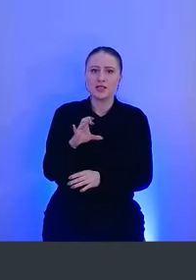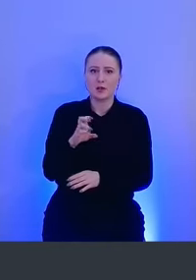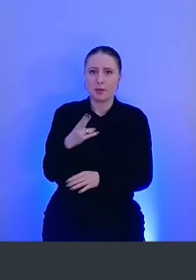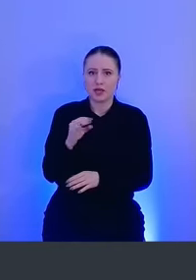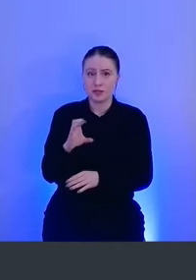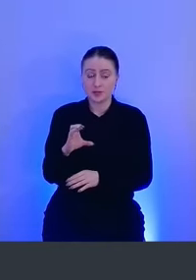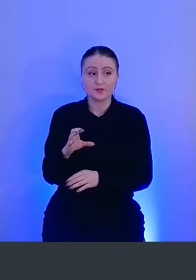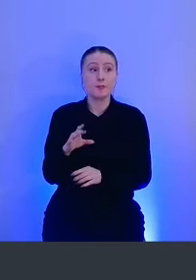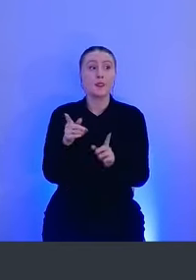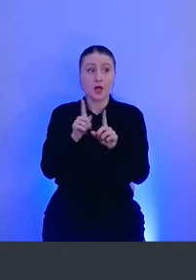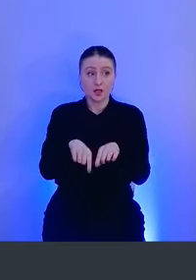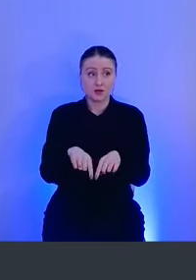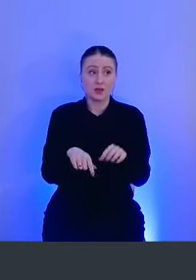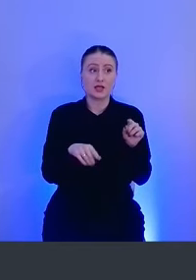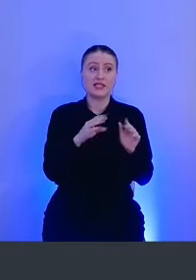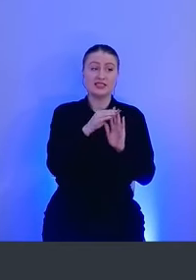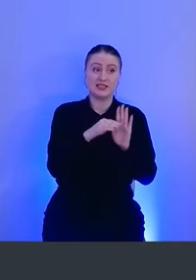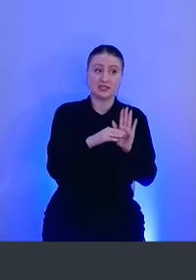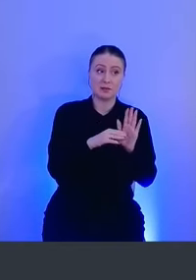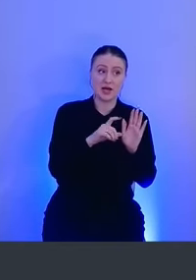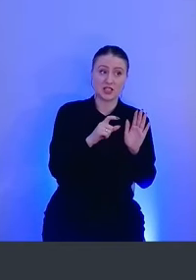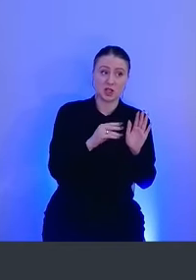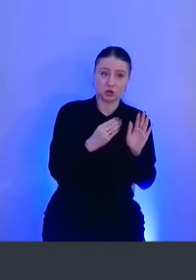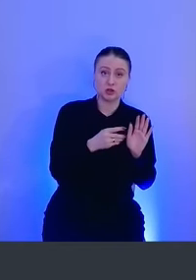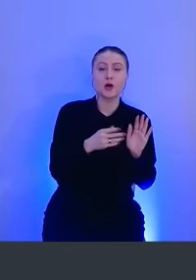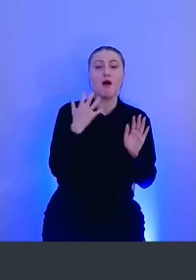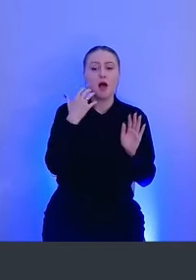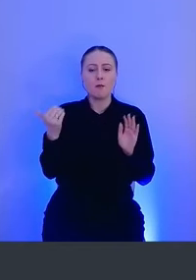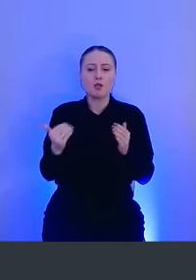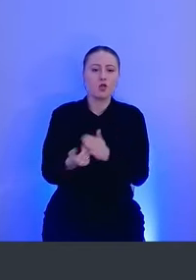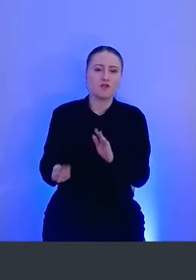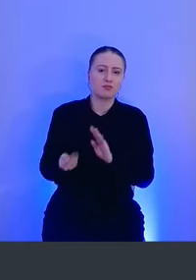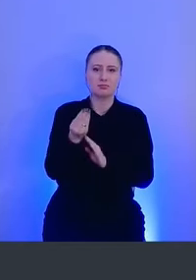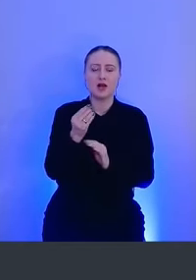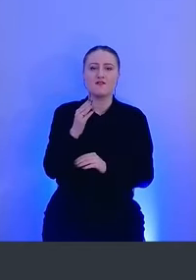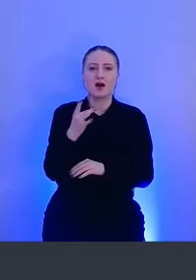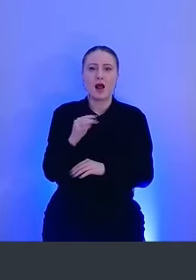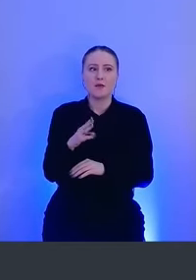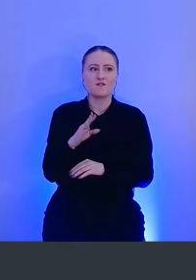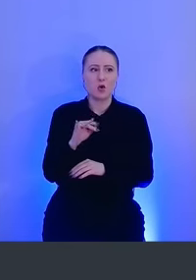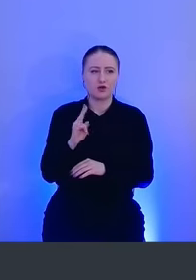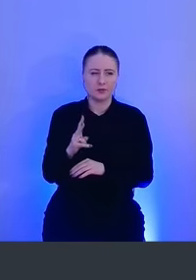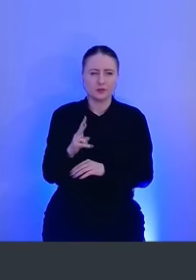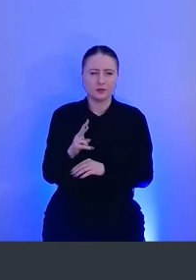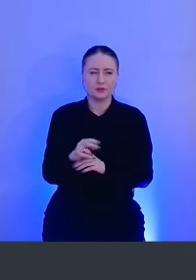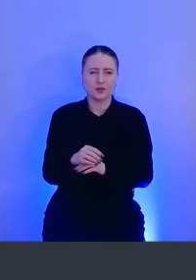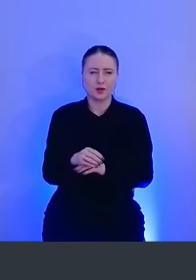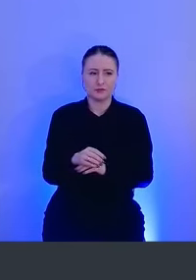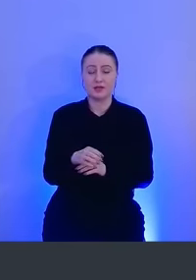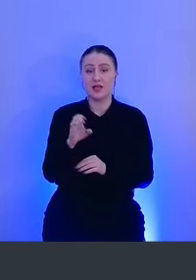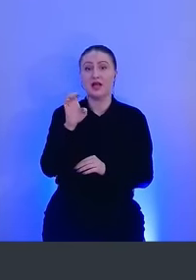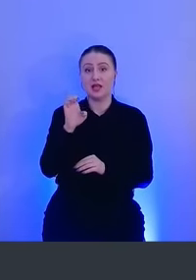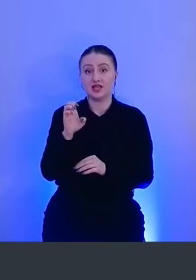одновременно с system extensions, Apple представляет свой новый фреймворк, endpoint security framework, сокращенно